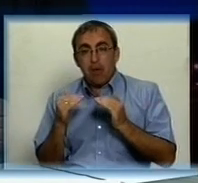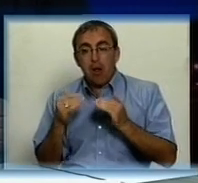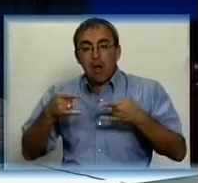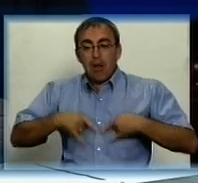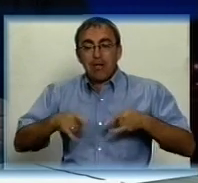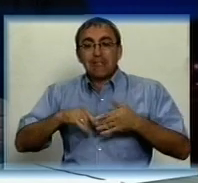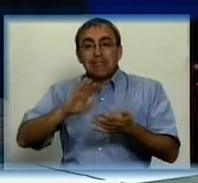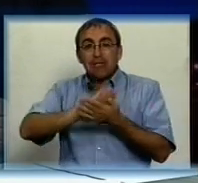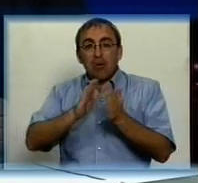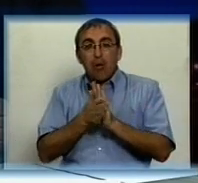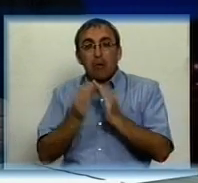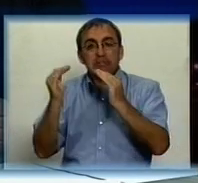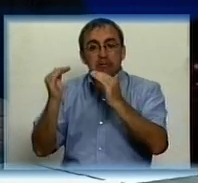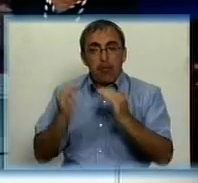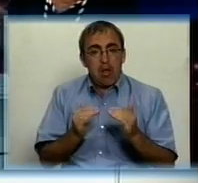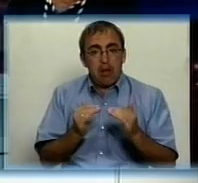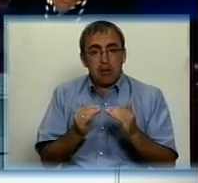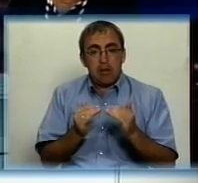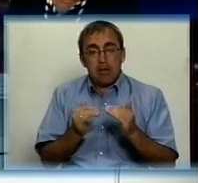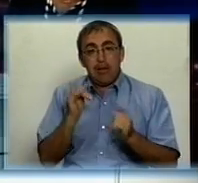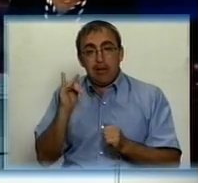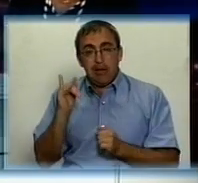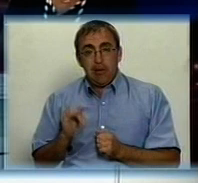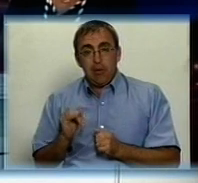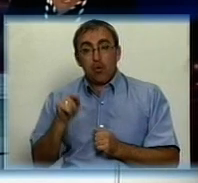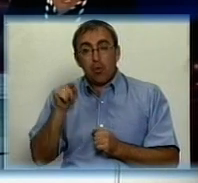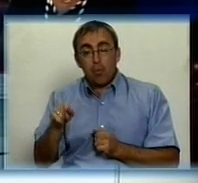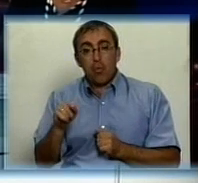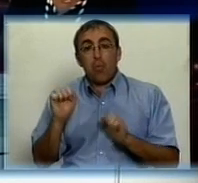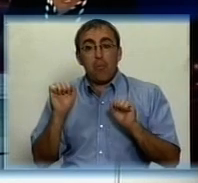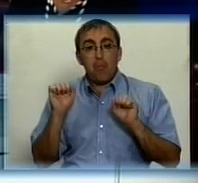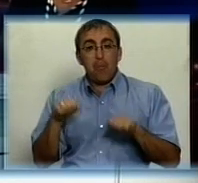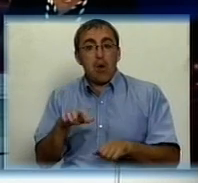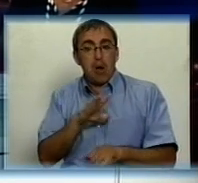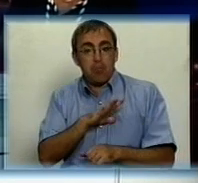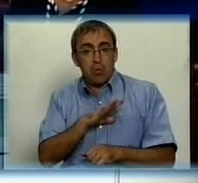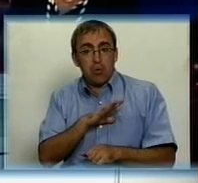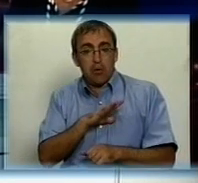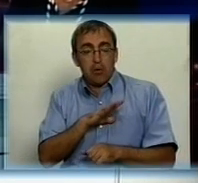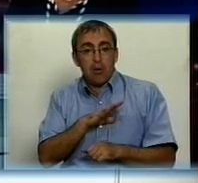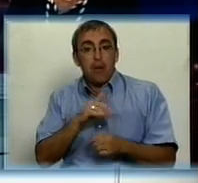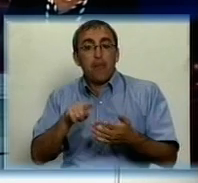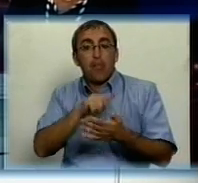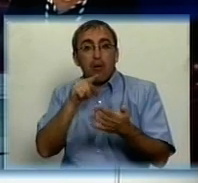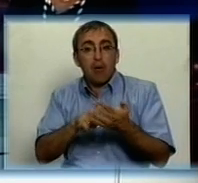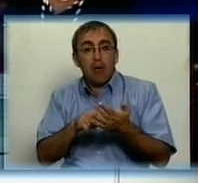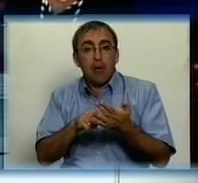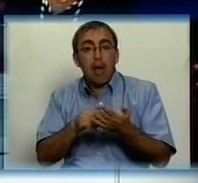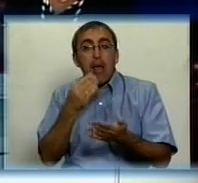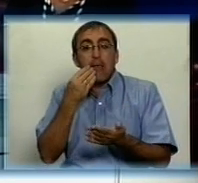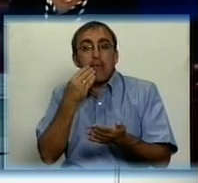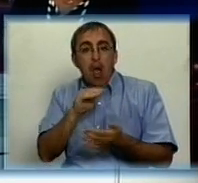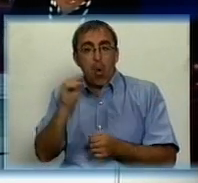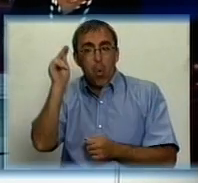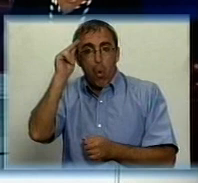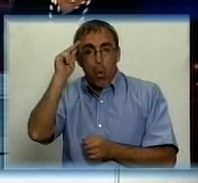ситуація пішла на спад. І тому, мабуть, це таке питання, передусім, якості освіти,